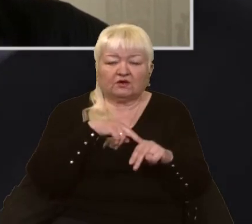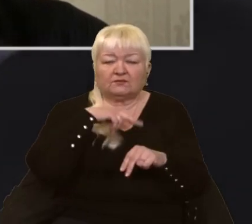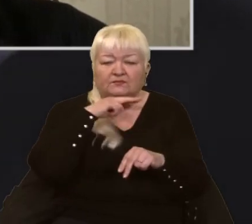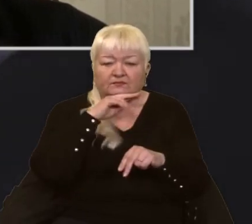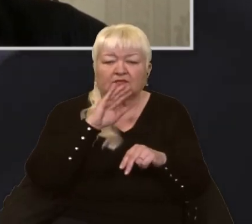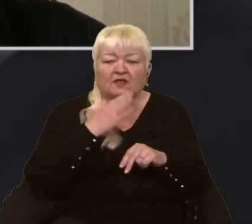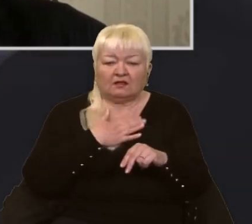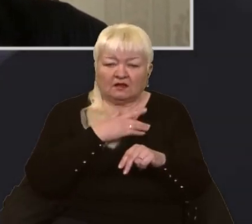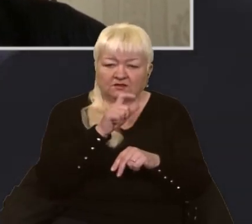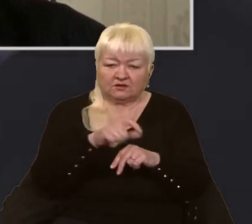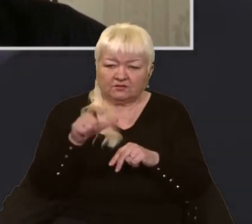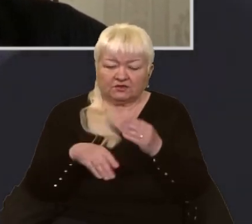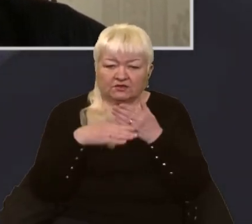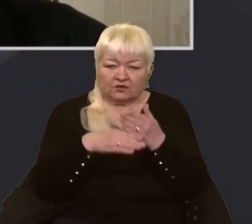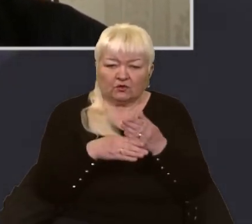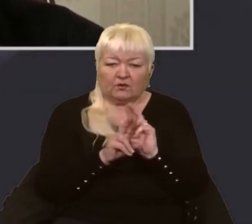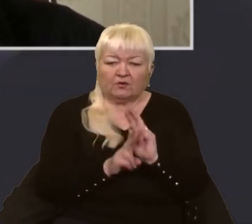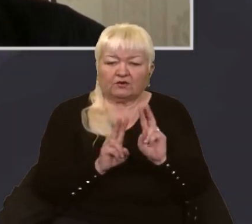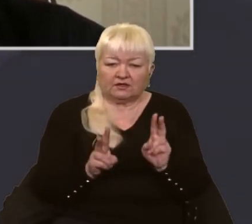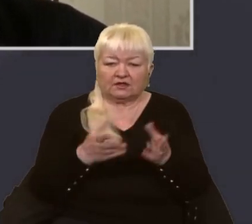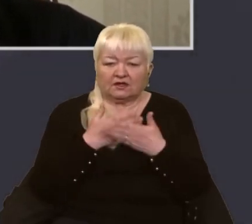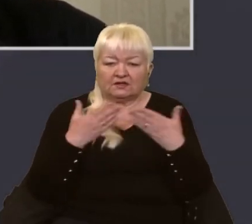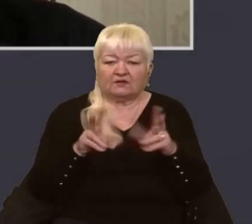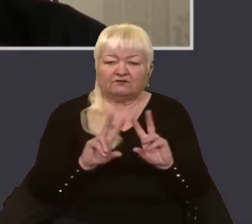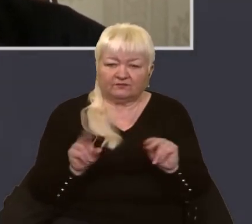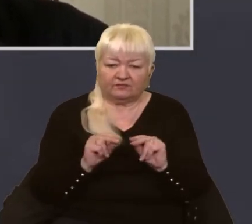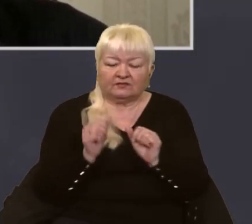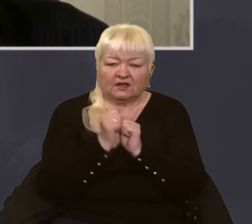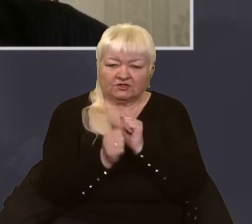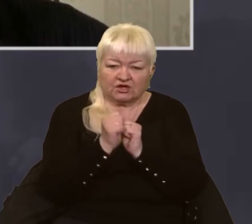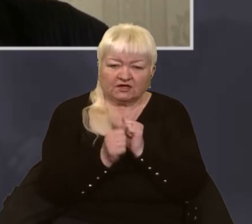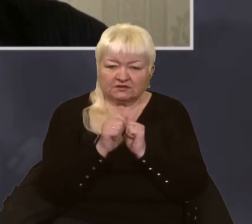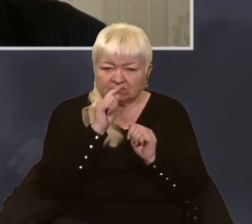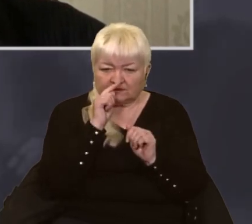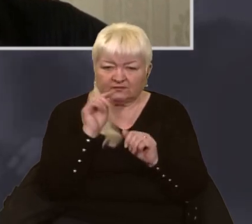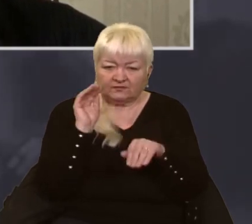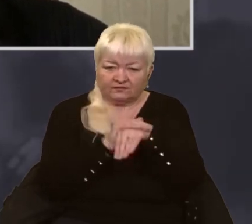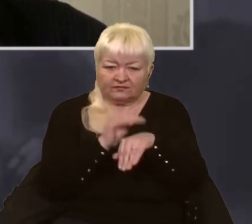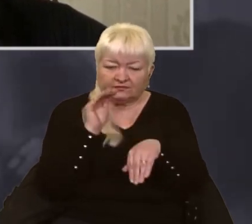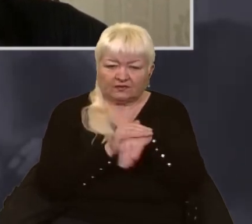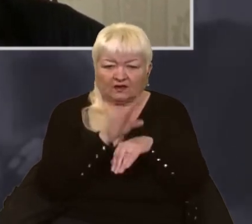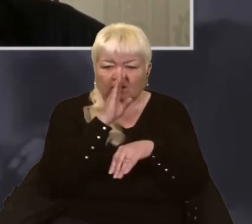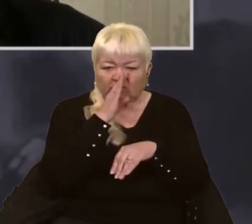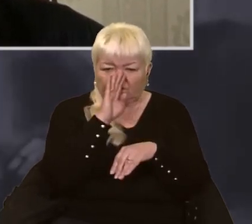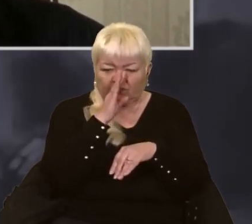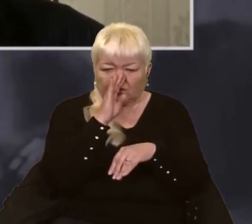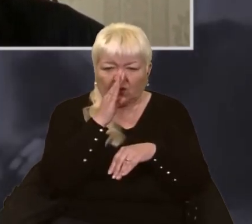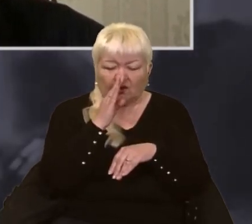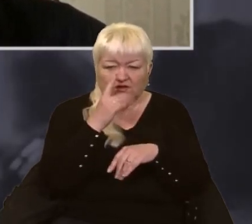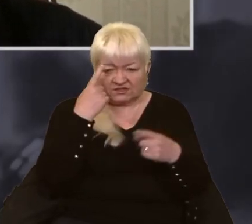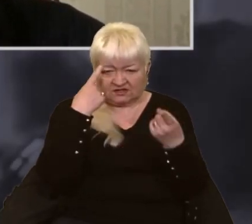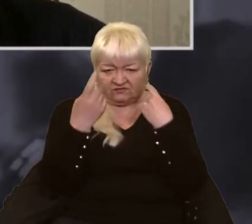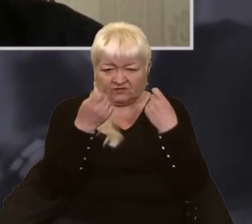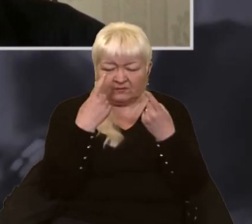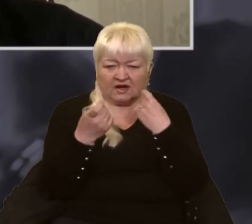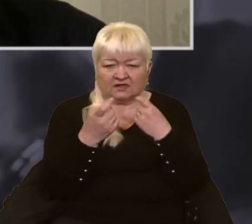громадян, за допомогою яких нам дається часто виявляти ворожих інформаторів, коригувальників